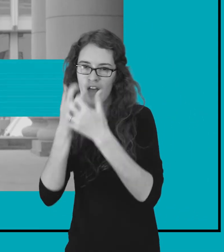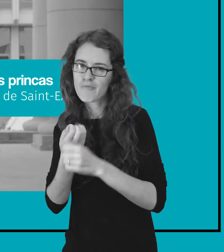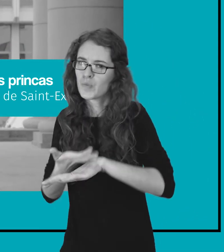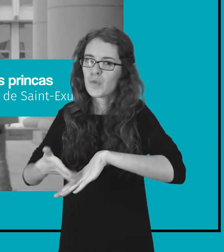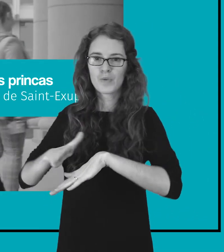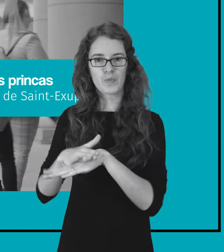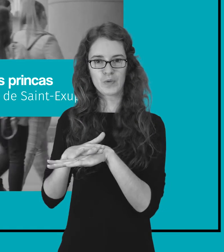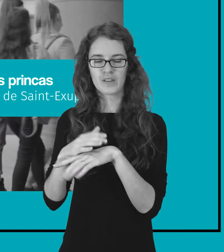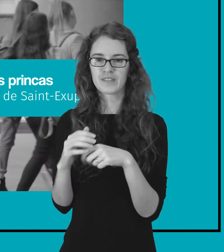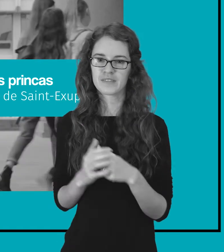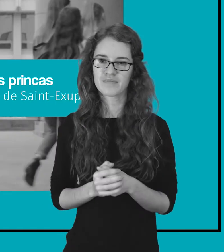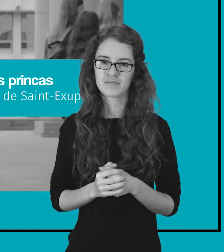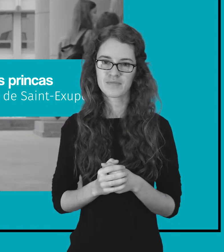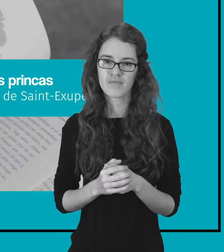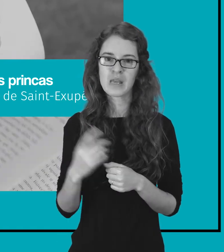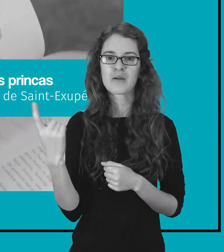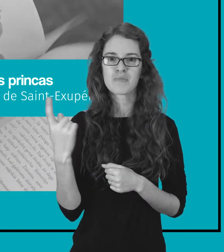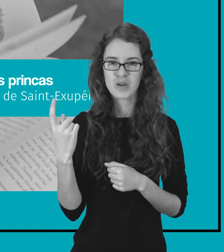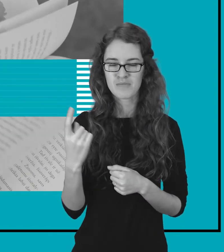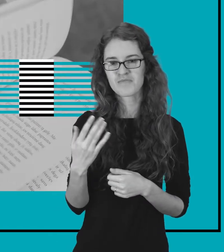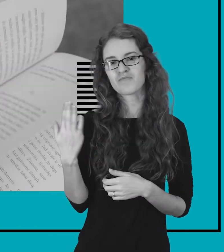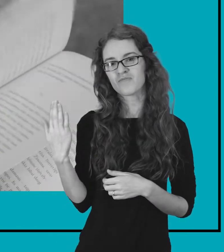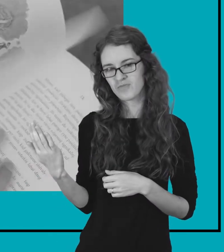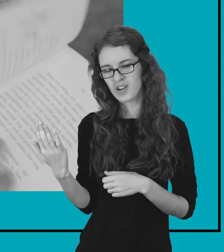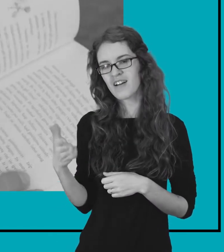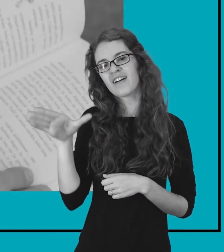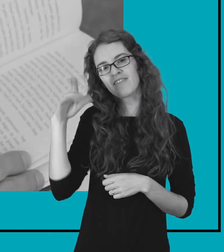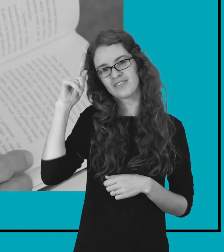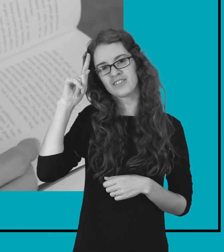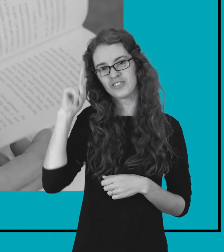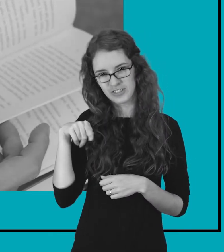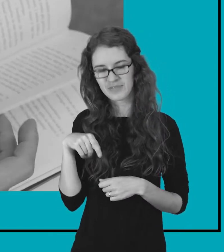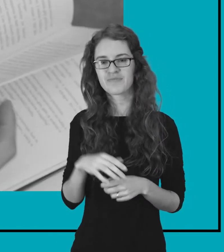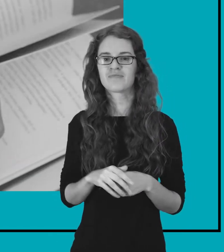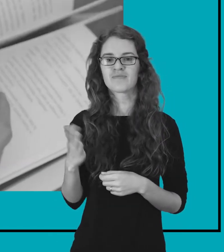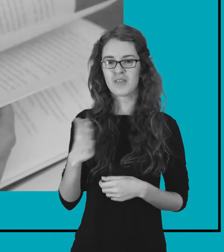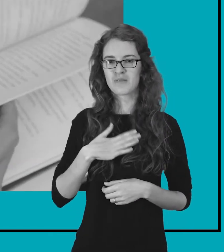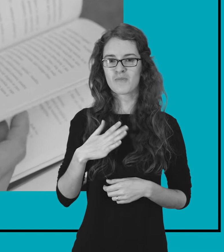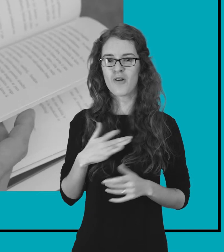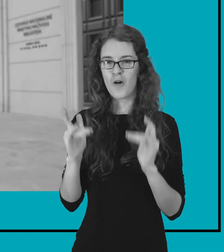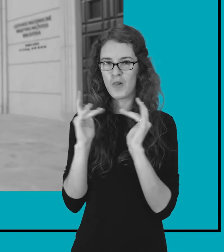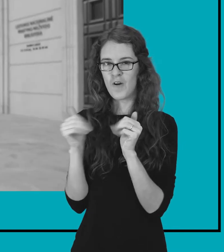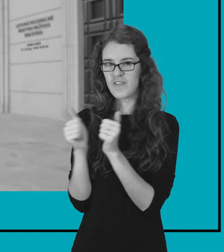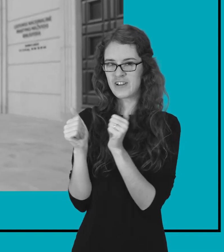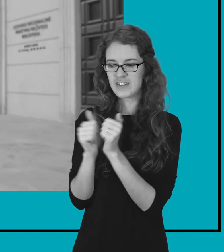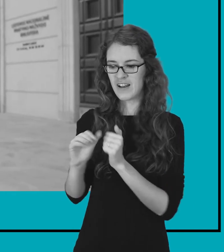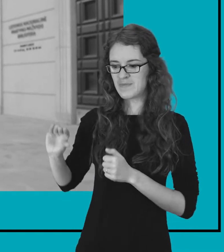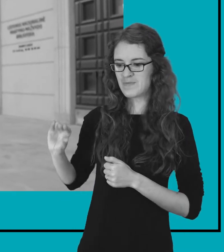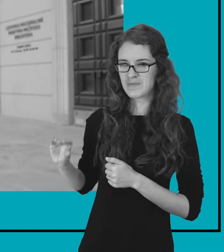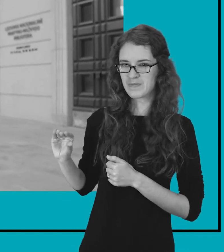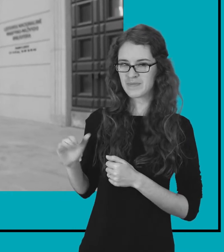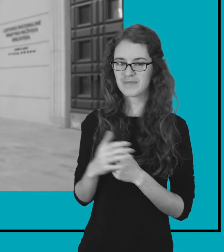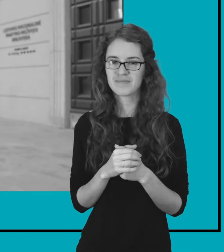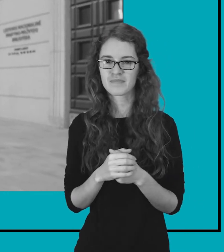Tai Antuanus Sentek Zuperi mažasis princas yra visą laiką šalia mano lovas. Aš ją perskaičiau, kai man